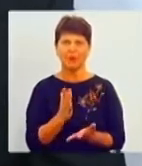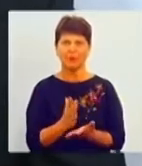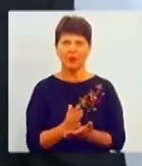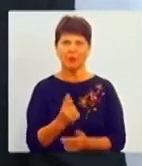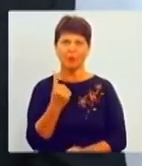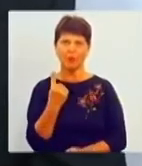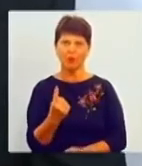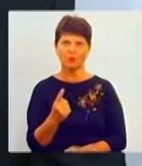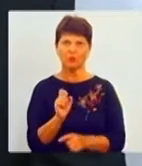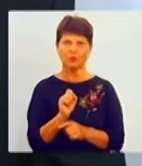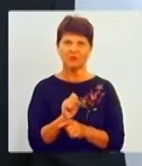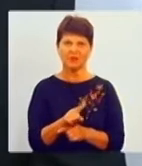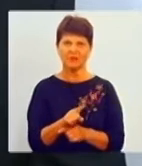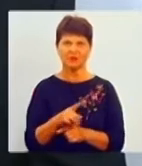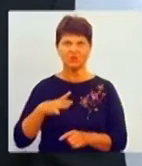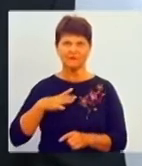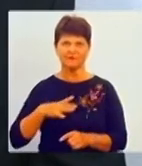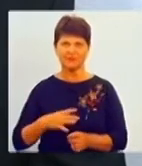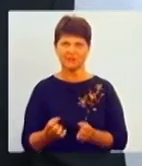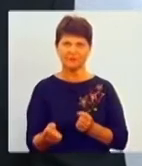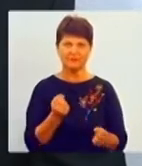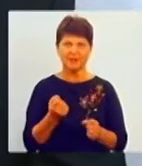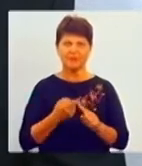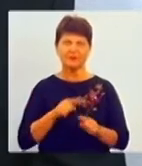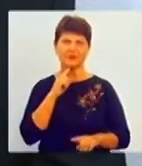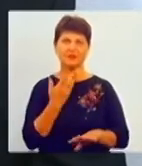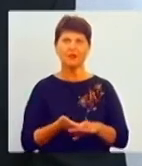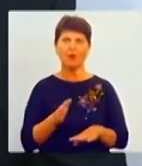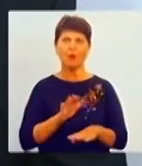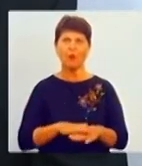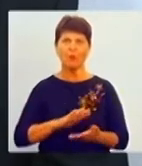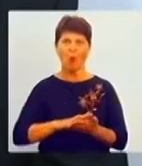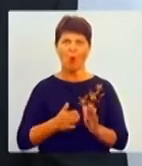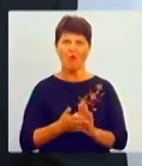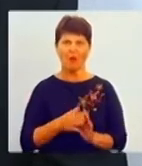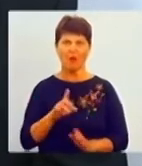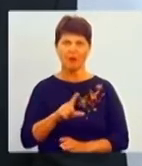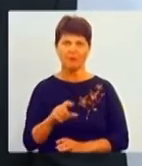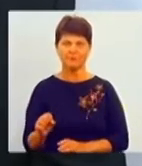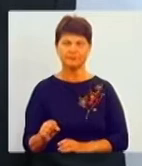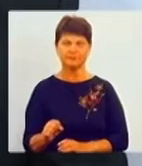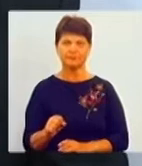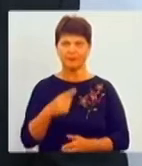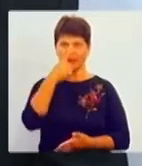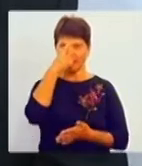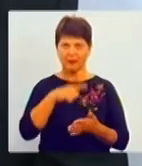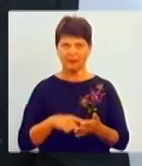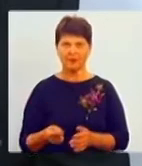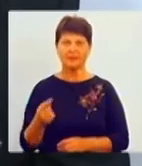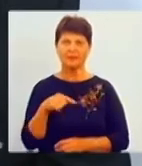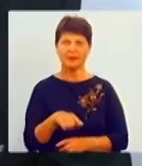задачу – вистояти, встояти в цих складних умовах. І надіятись на те, що